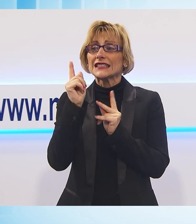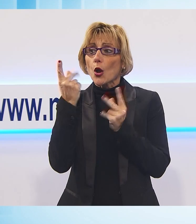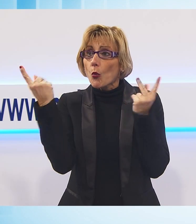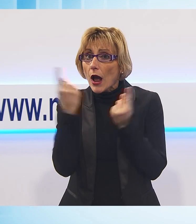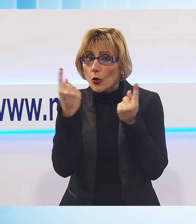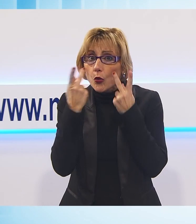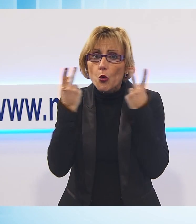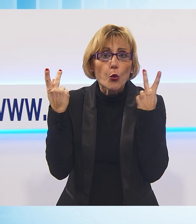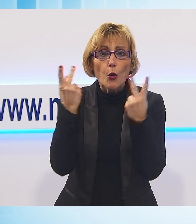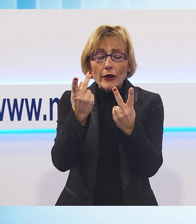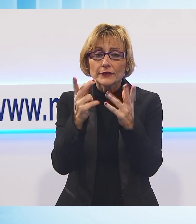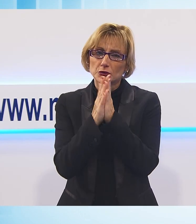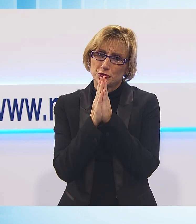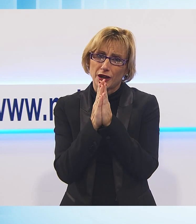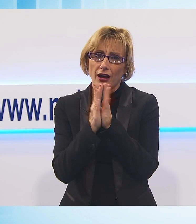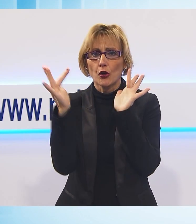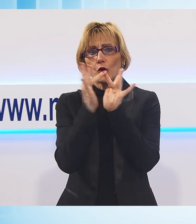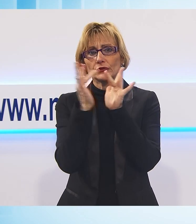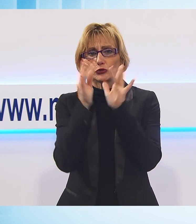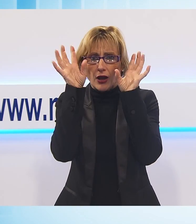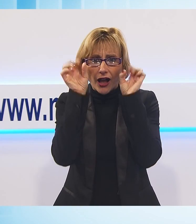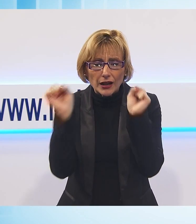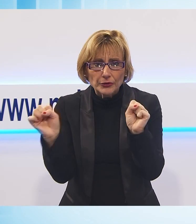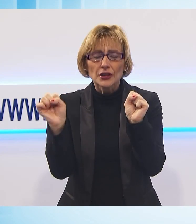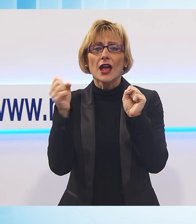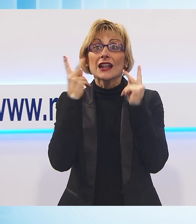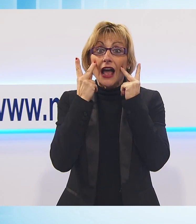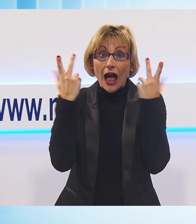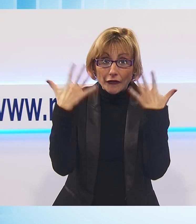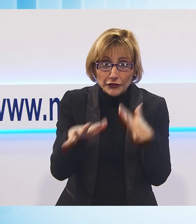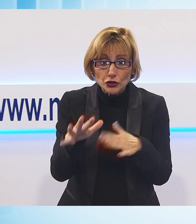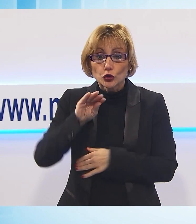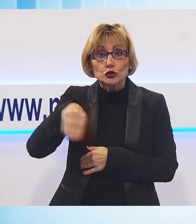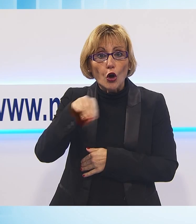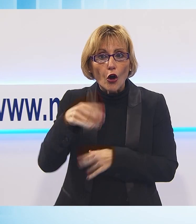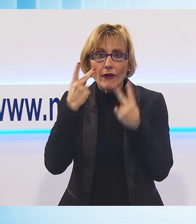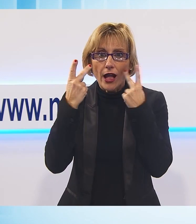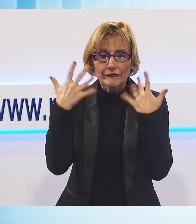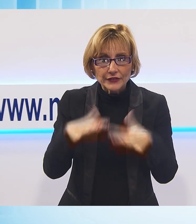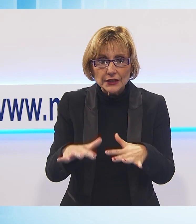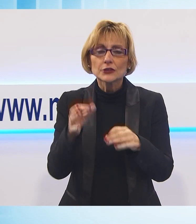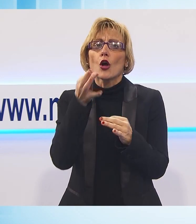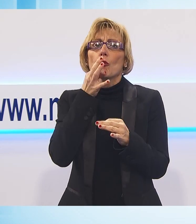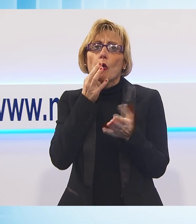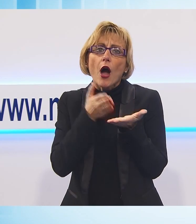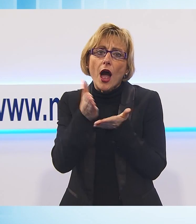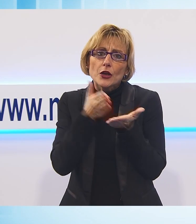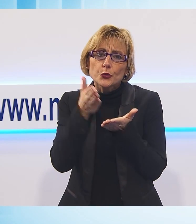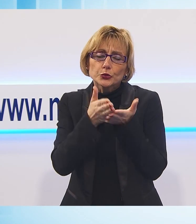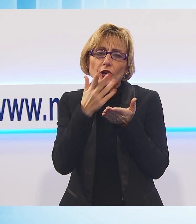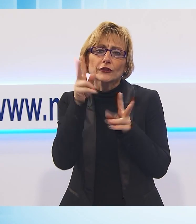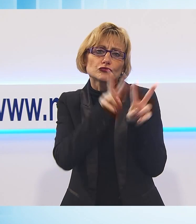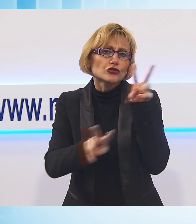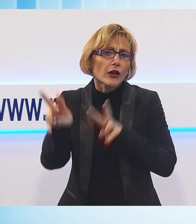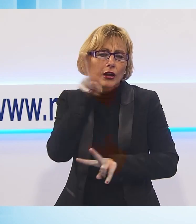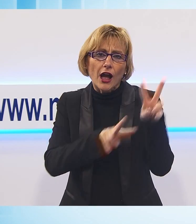e naturalmente segnalare eventualmente dove lo ha visto e se qualcuno lo avesse visto che potesse servire, essere utile per il suo